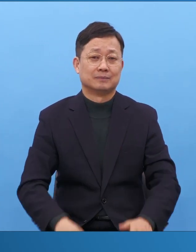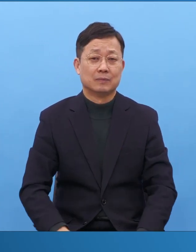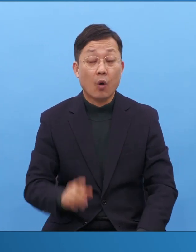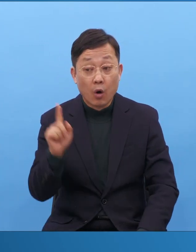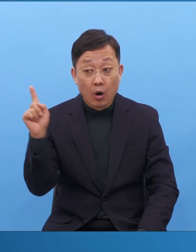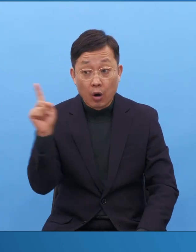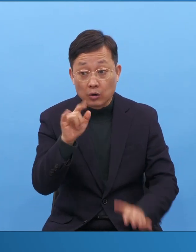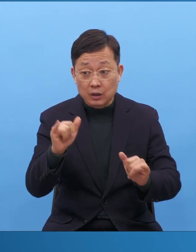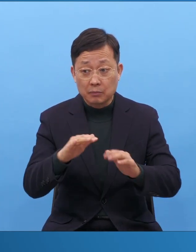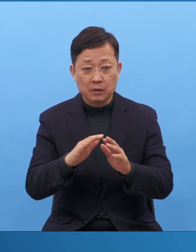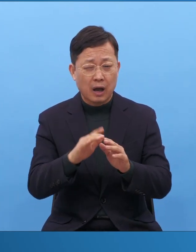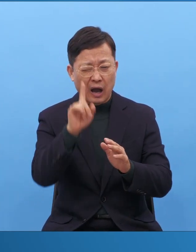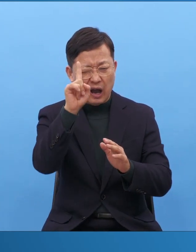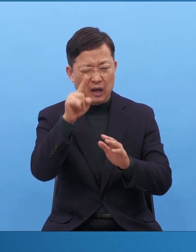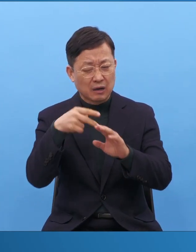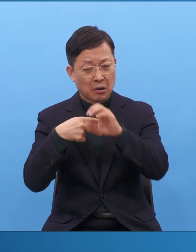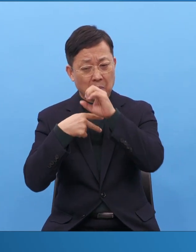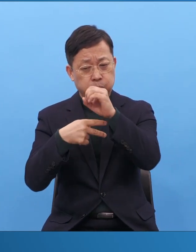어떻게 되죠?